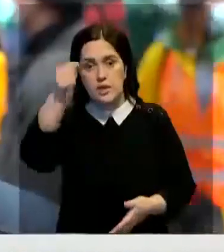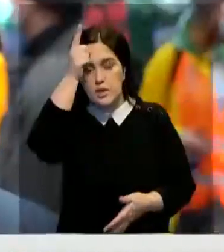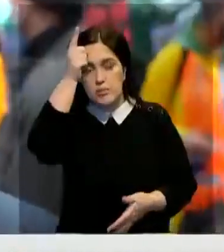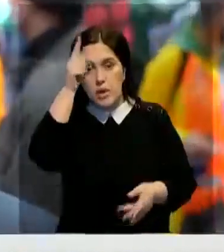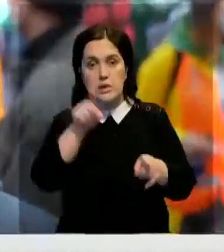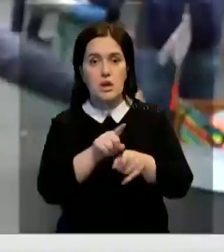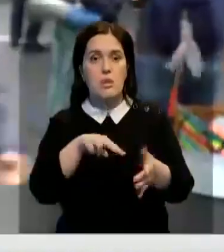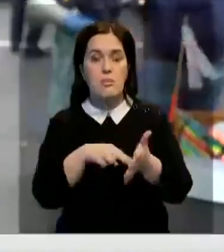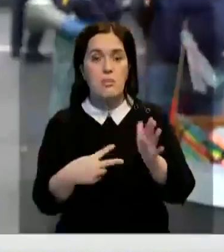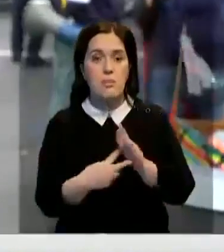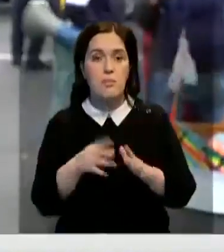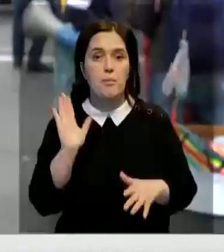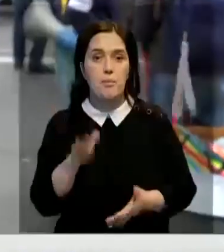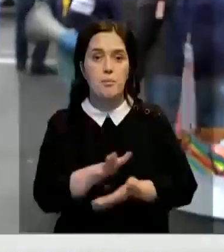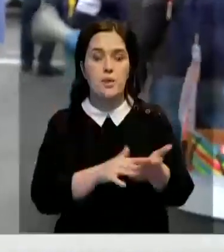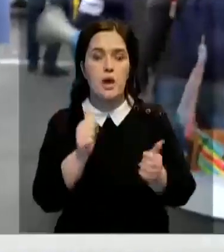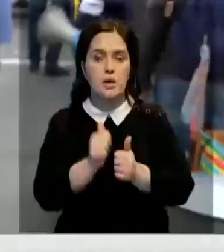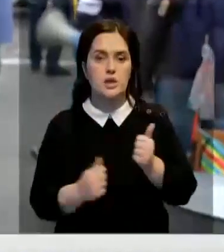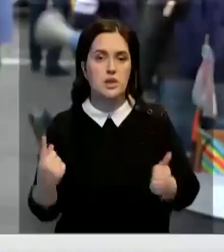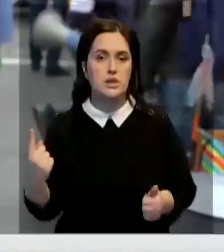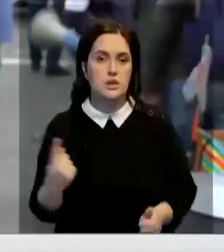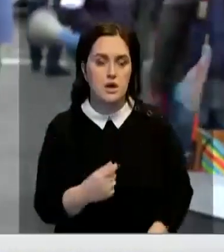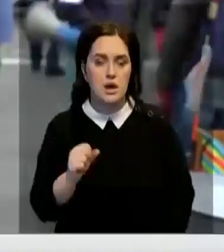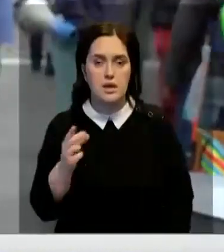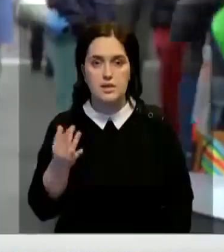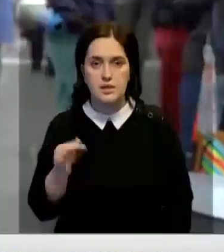Также мы планируем продолжить свои еженедельные акции.